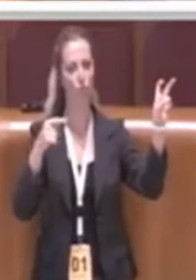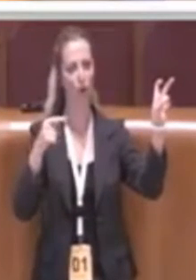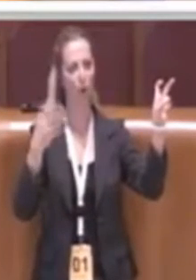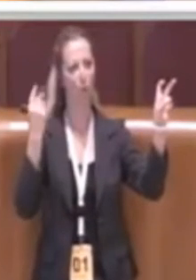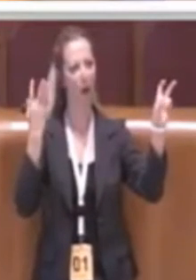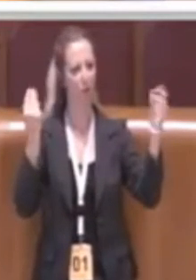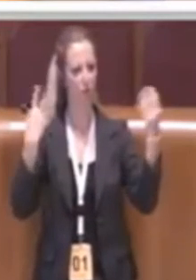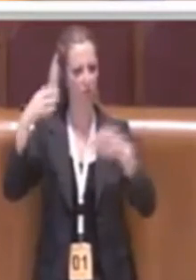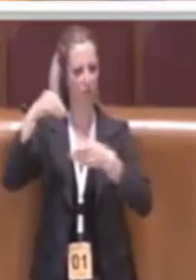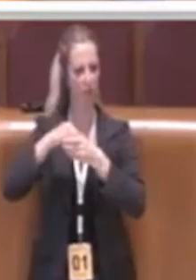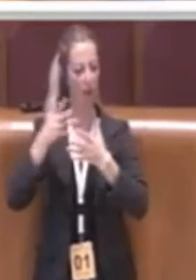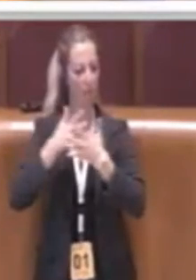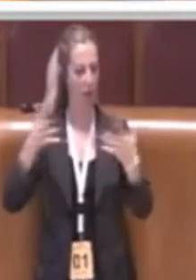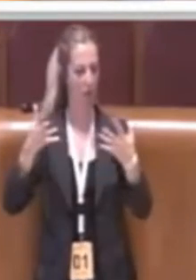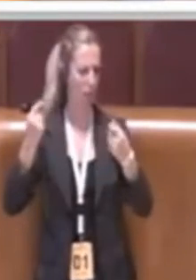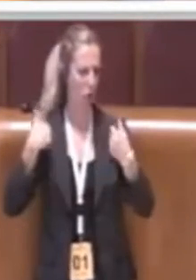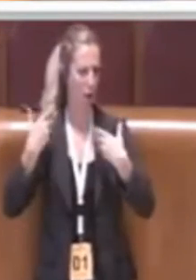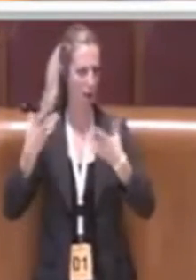subito.